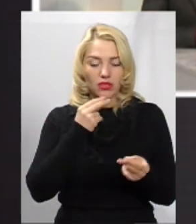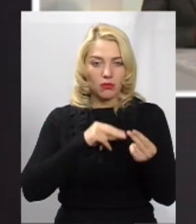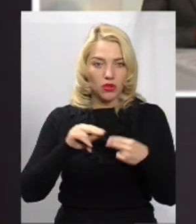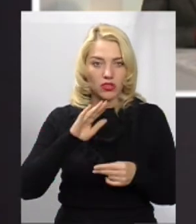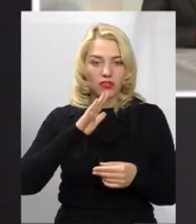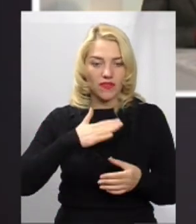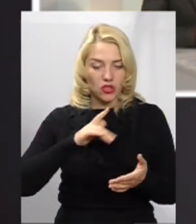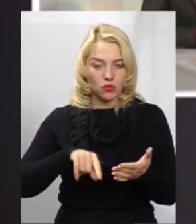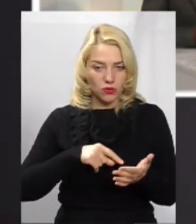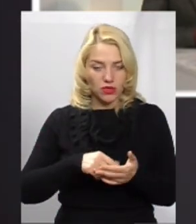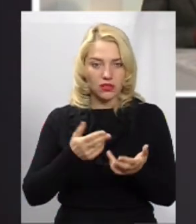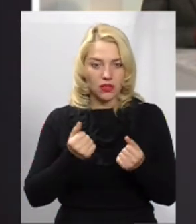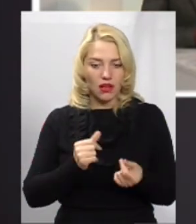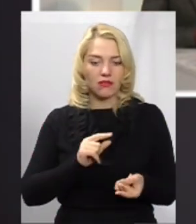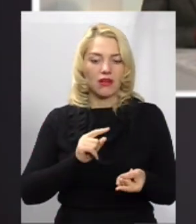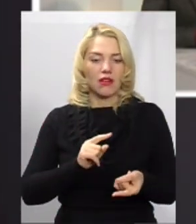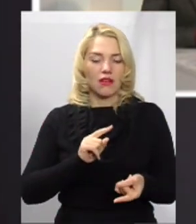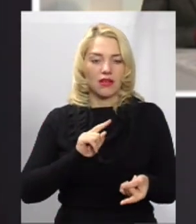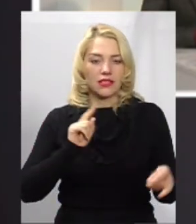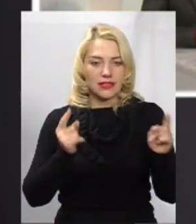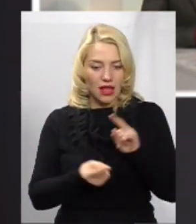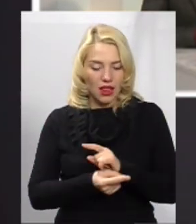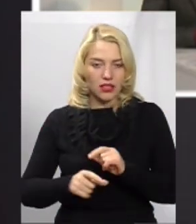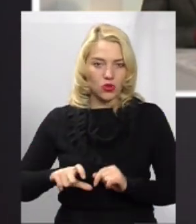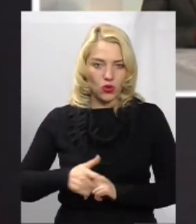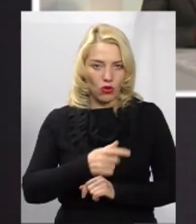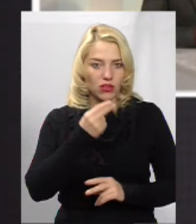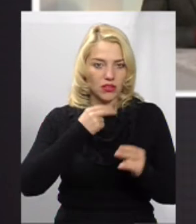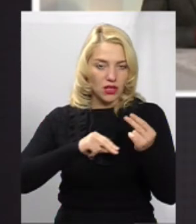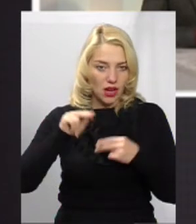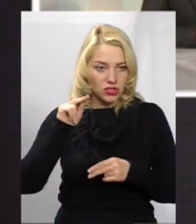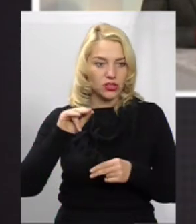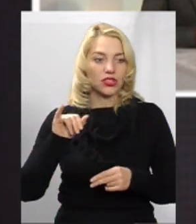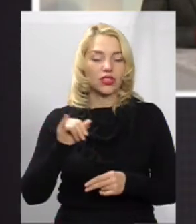місті. Так, насправді, дороги стали кращі. Так,